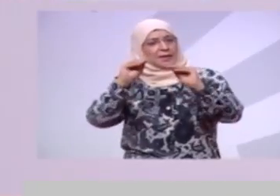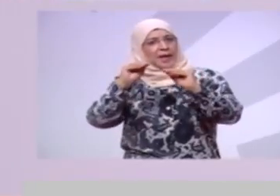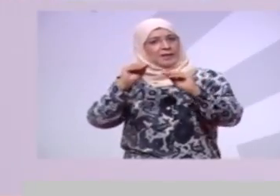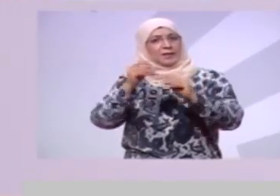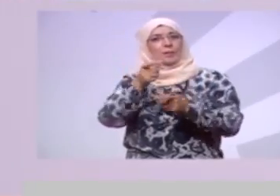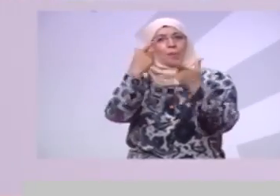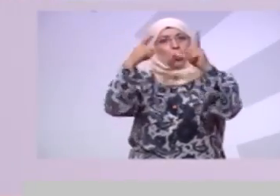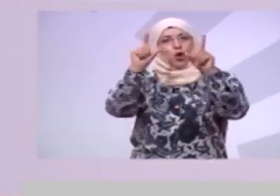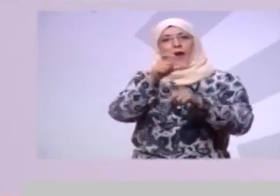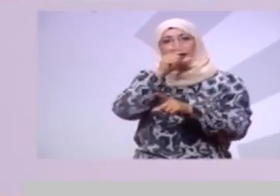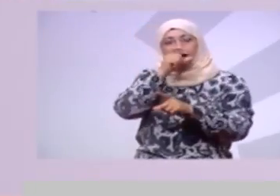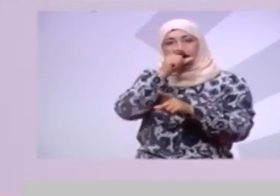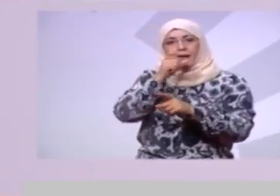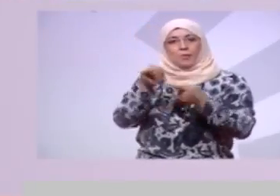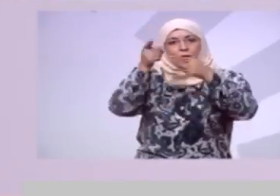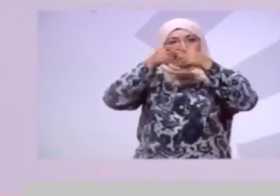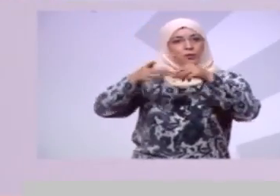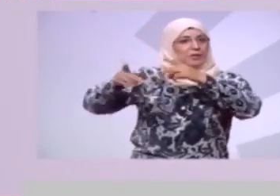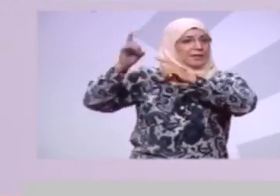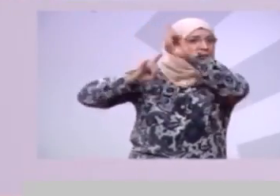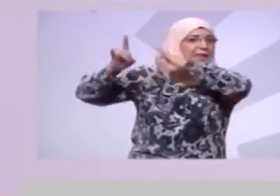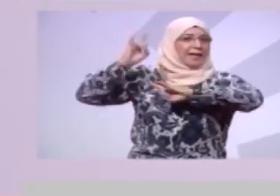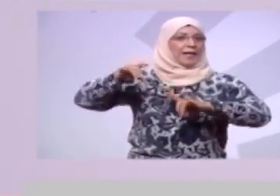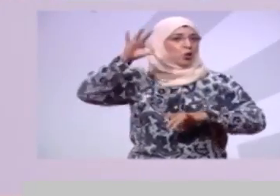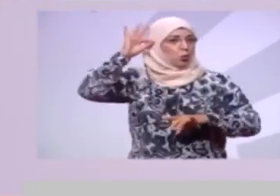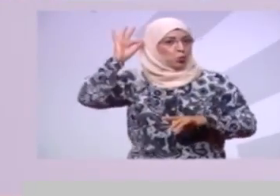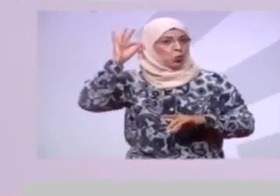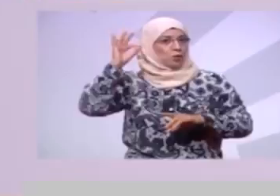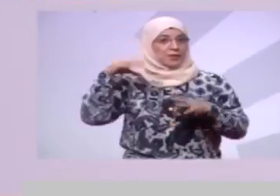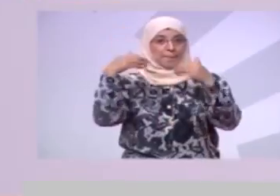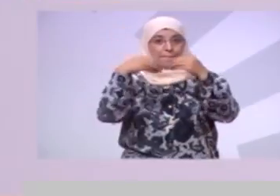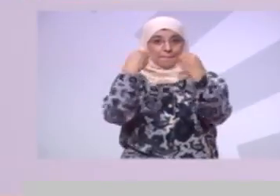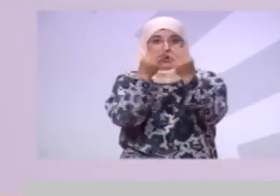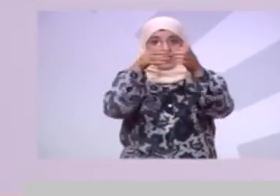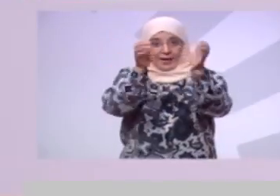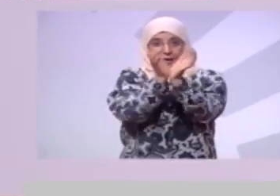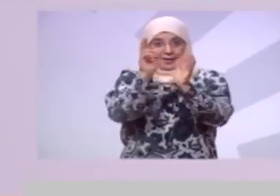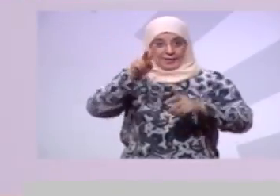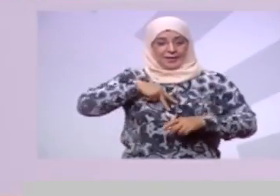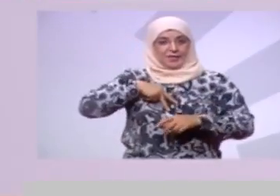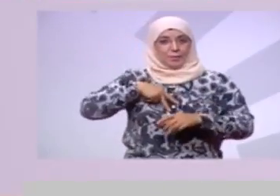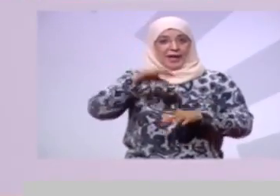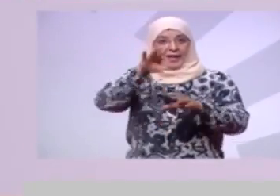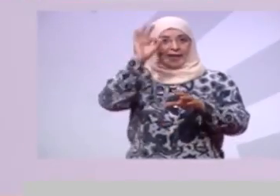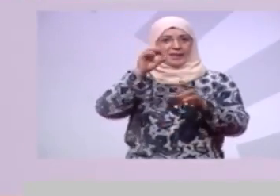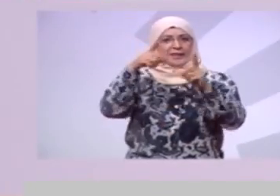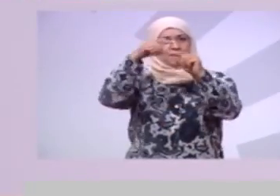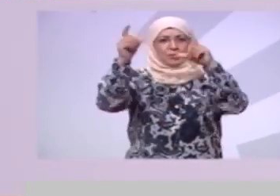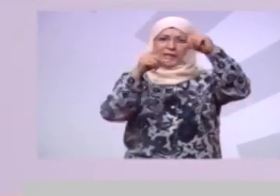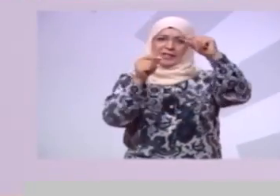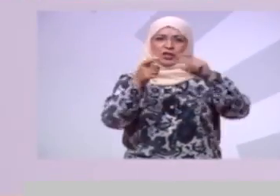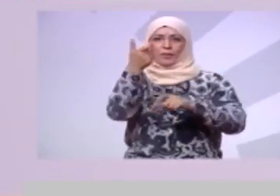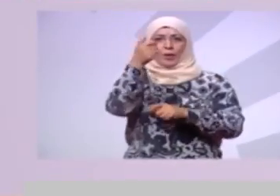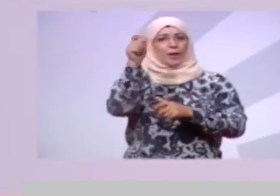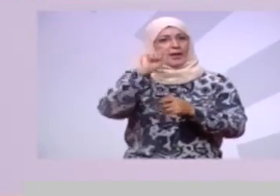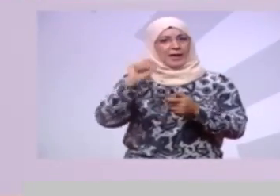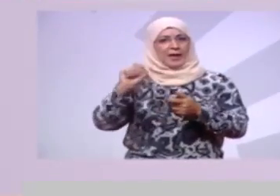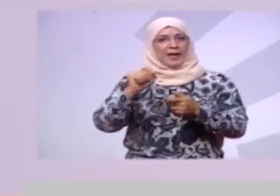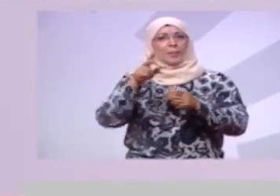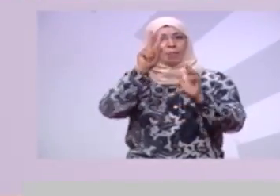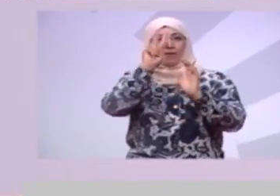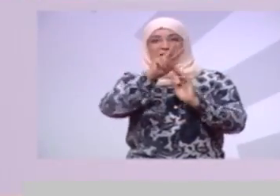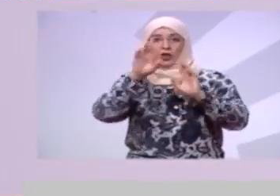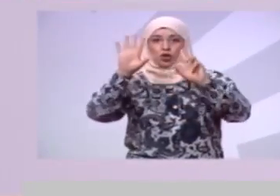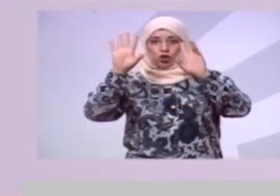اللغة العربية وتاريخ بلادنا مع حزب القطب سمع صوتك واختار النجمة والقلم ورقم 29 وأهم